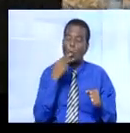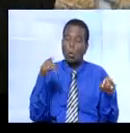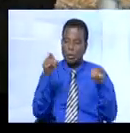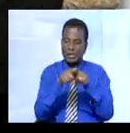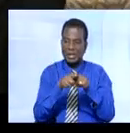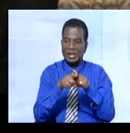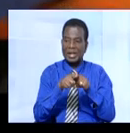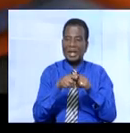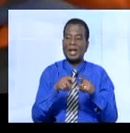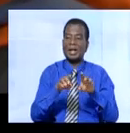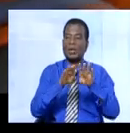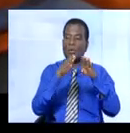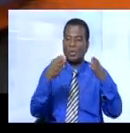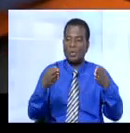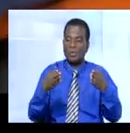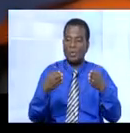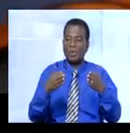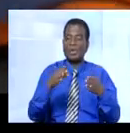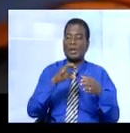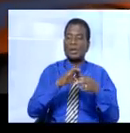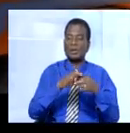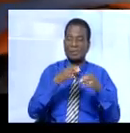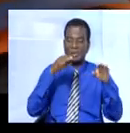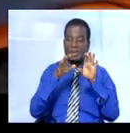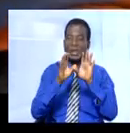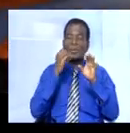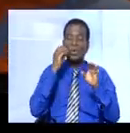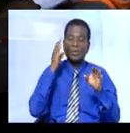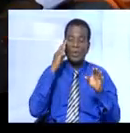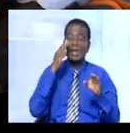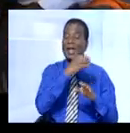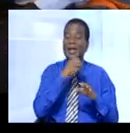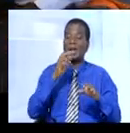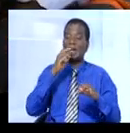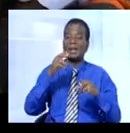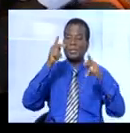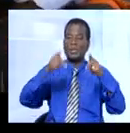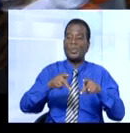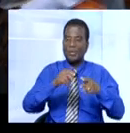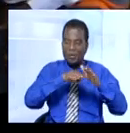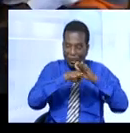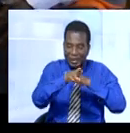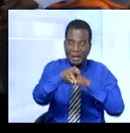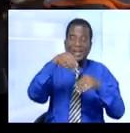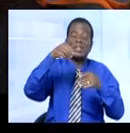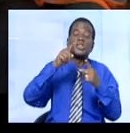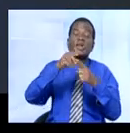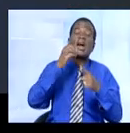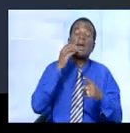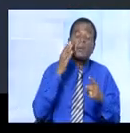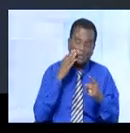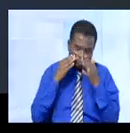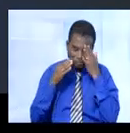Henri Konar Bédié a ouvert les portes de sa résidence à Daoukro aux agents recenseurs de l'INS. Le président du PDCI